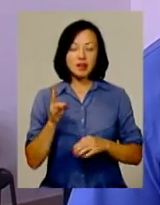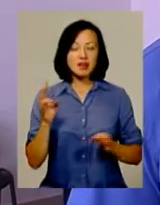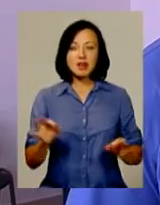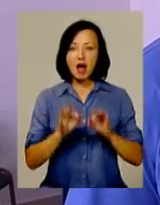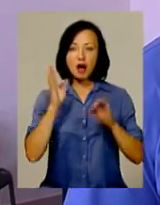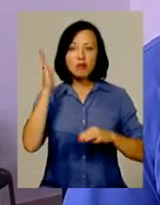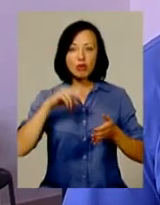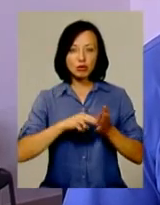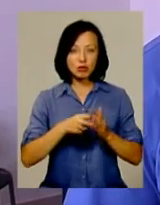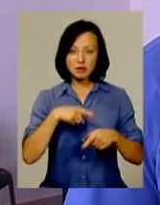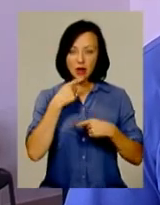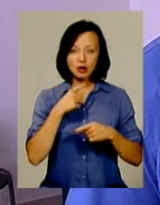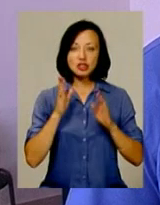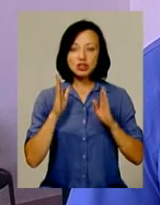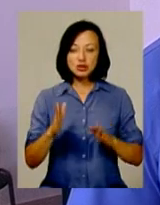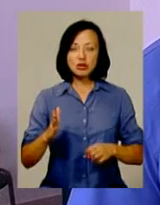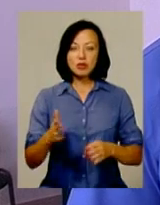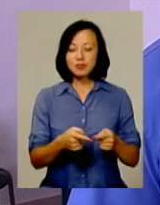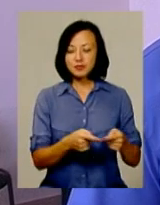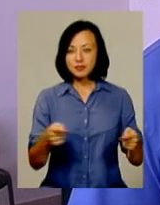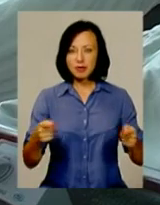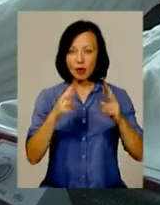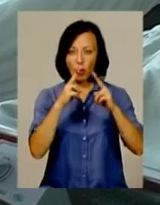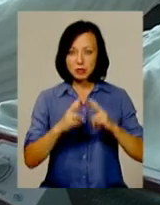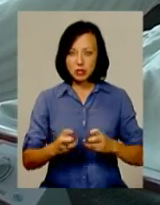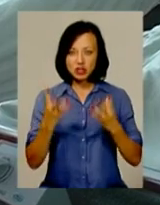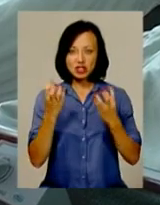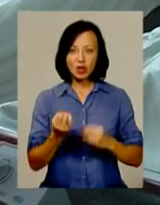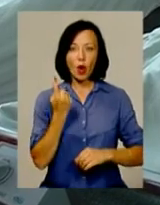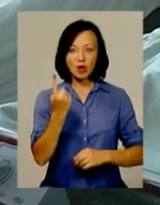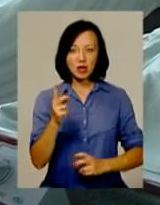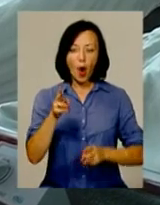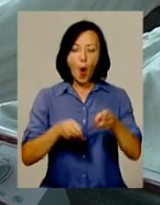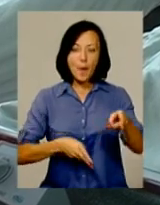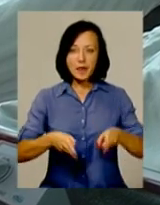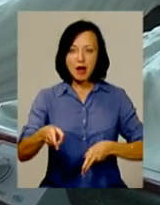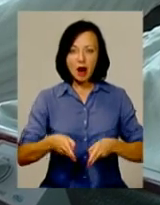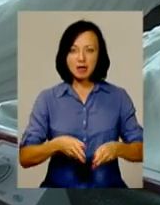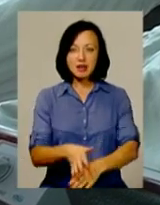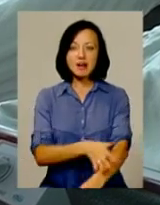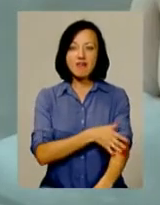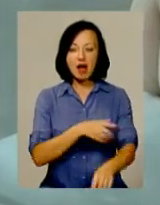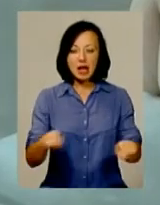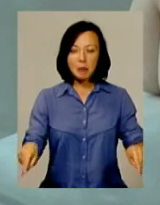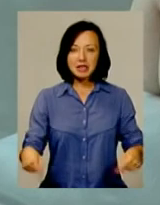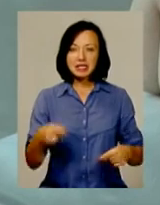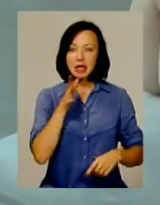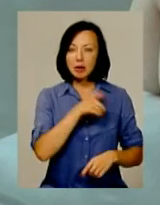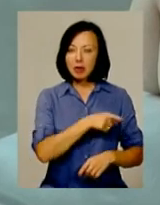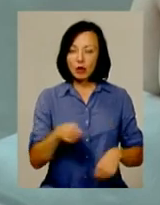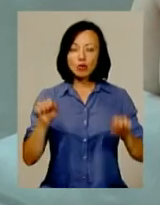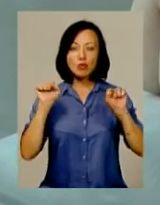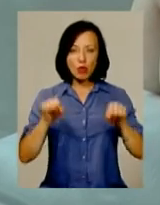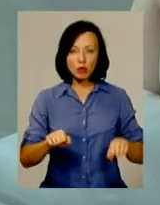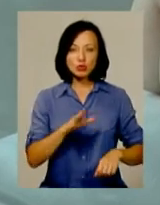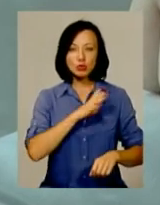прогнозів. Лише кажуть, що Сашка очікує ряд обстежень і ще одна операція. Та тривалий реабілітаційний період, який може затягнутися